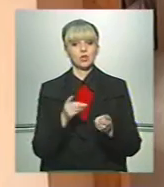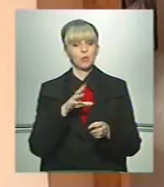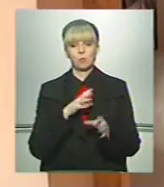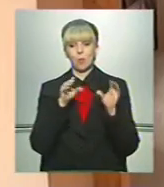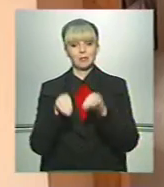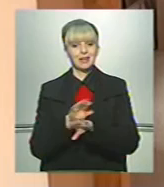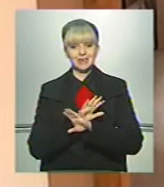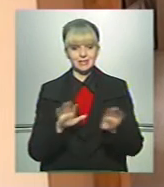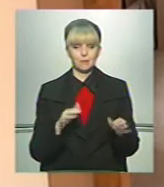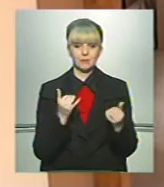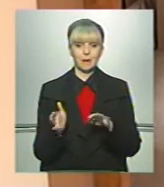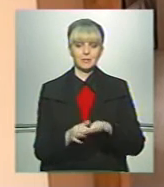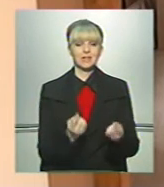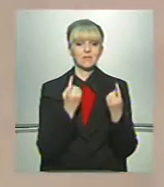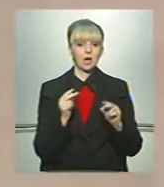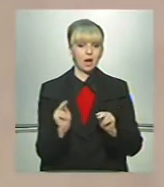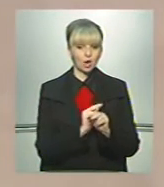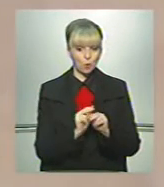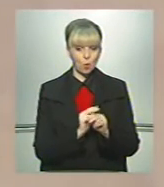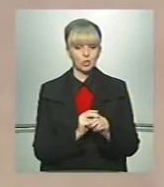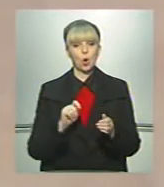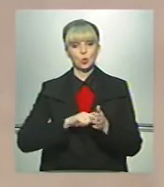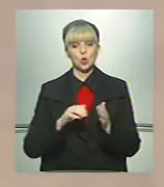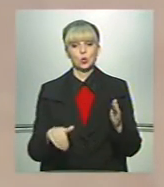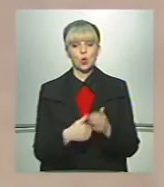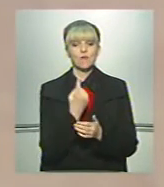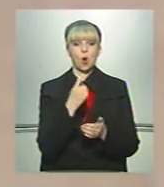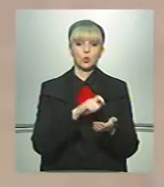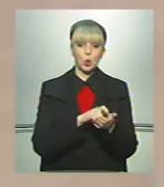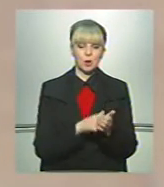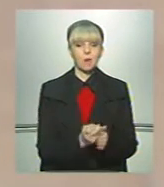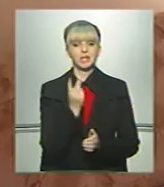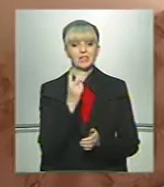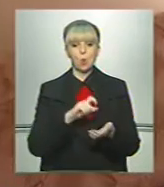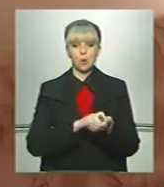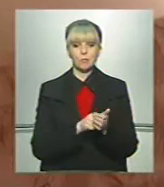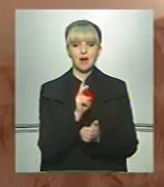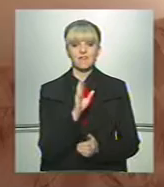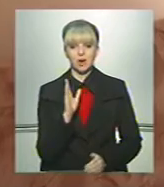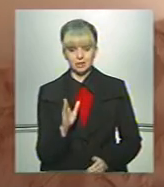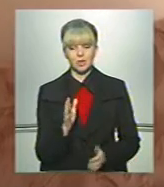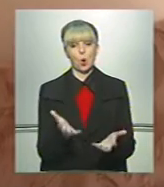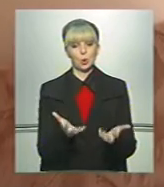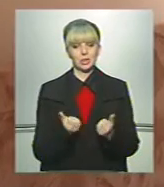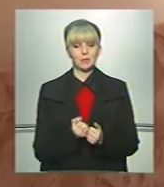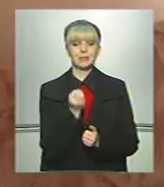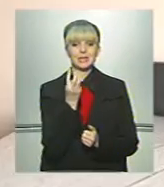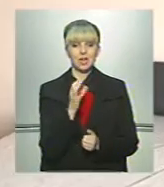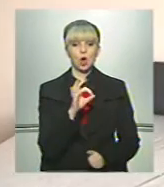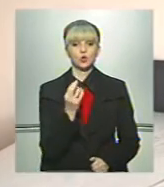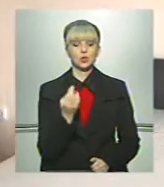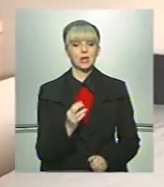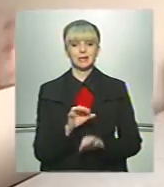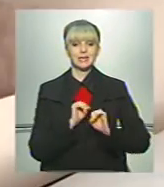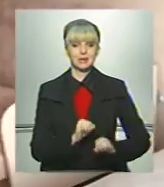незаселений. Тепер же після капітального ремонту ключі від нових однокімнатних та двокімнатних квартир отримають 13 соціально